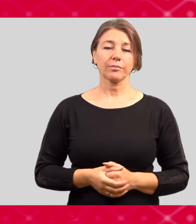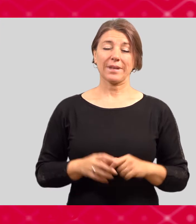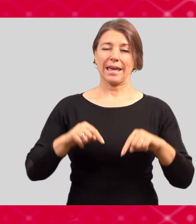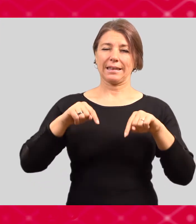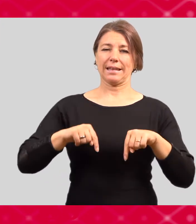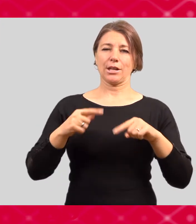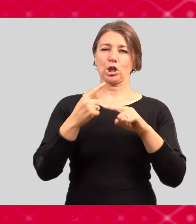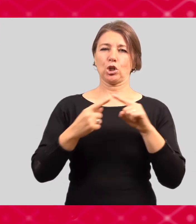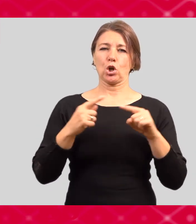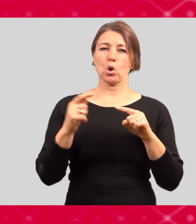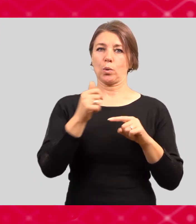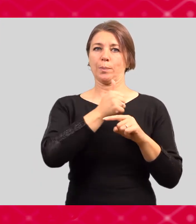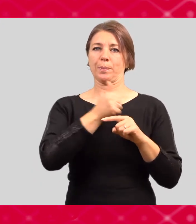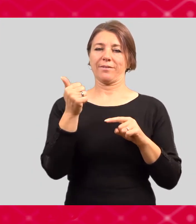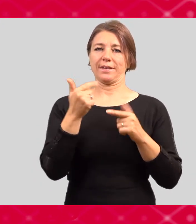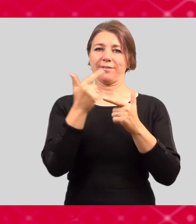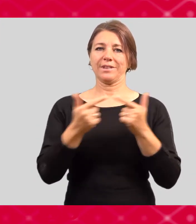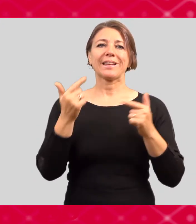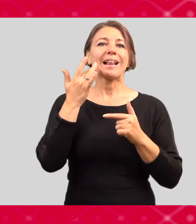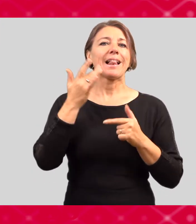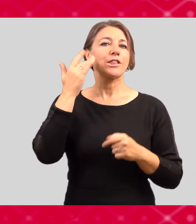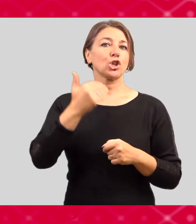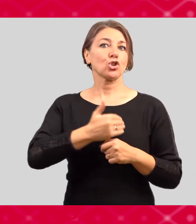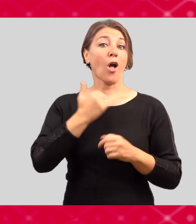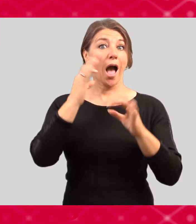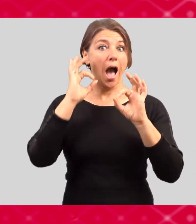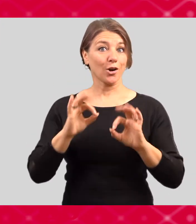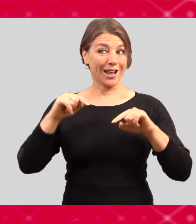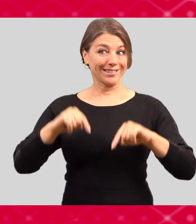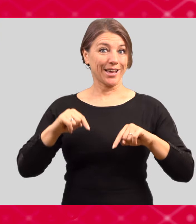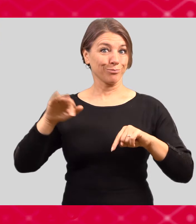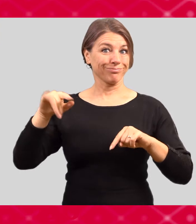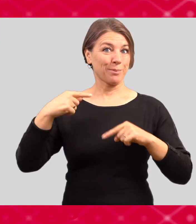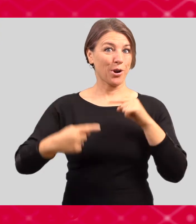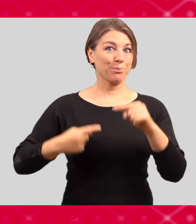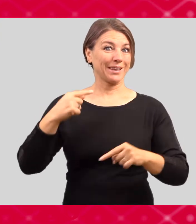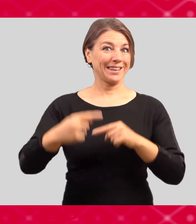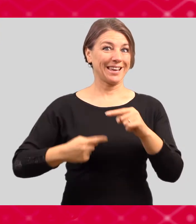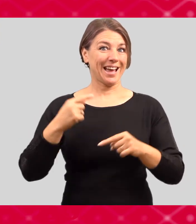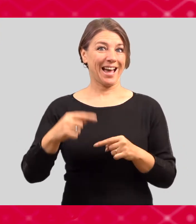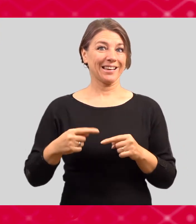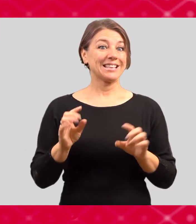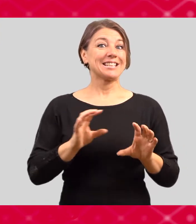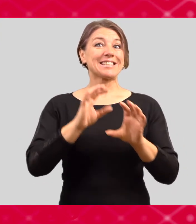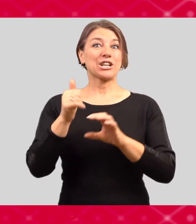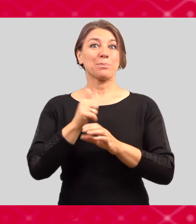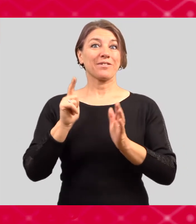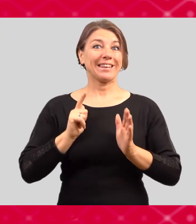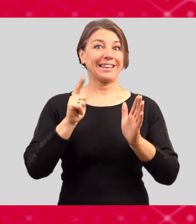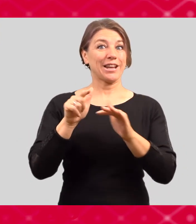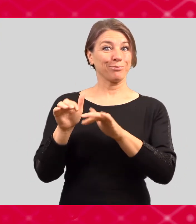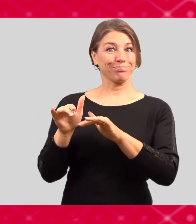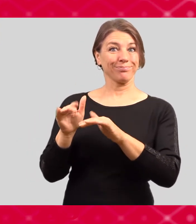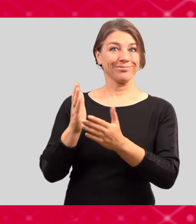Já bych se teď zastavila u letní školy, která v současné době probíhá. Probíhá teď tento první týden v